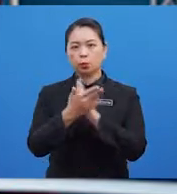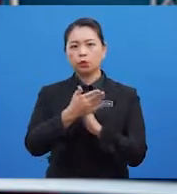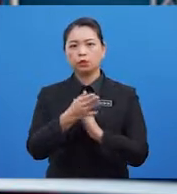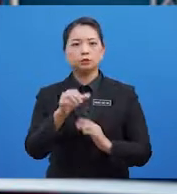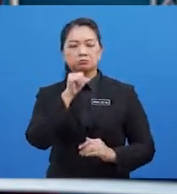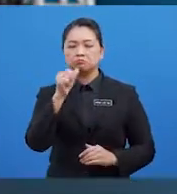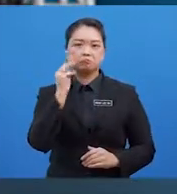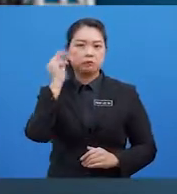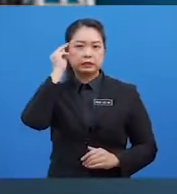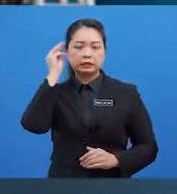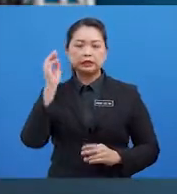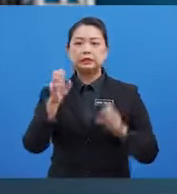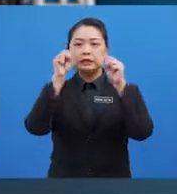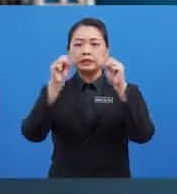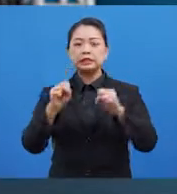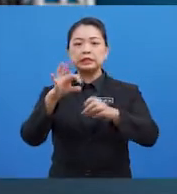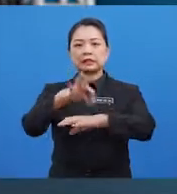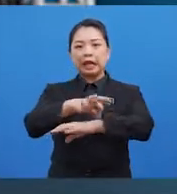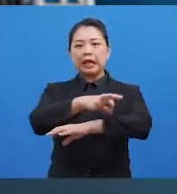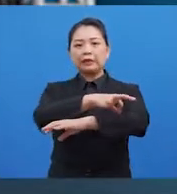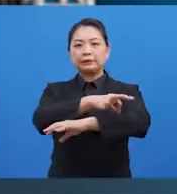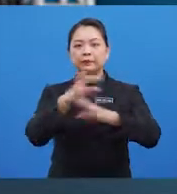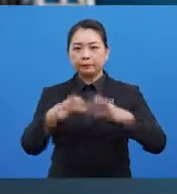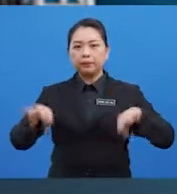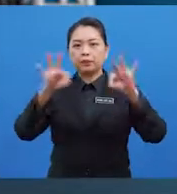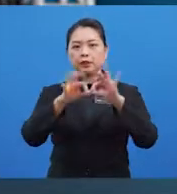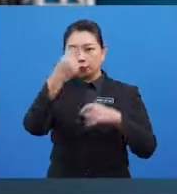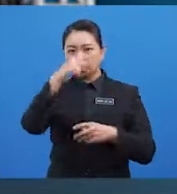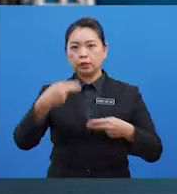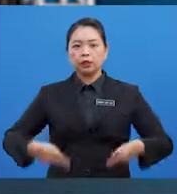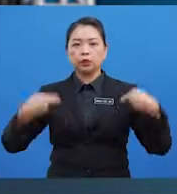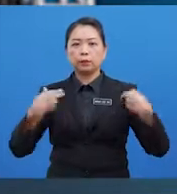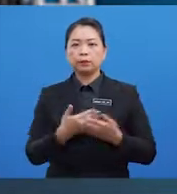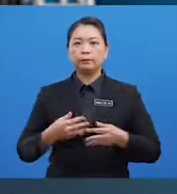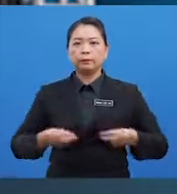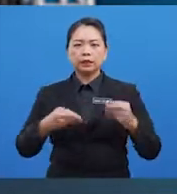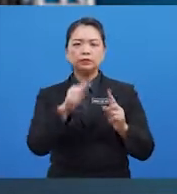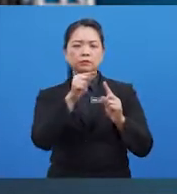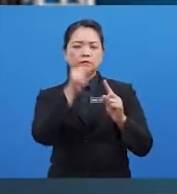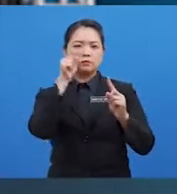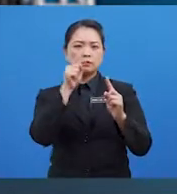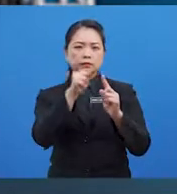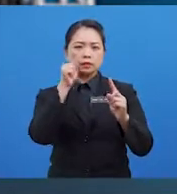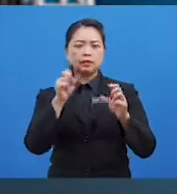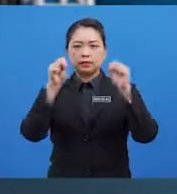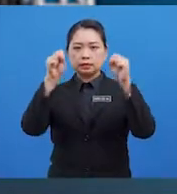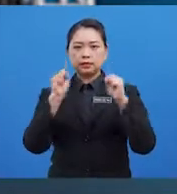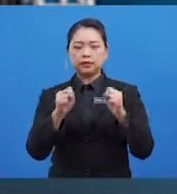Ketidakmatangan Sistem sarah Ia penting Untuk Intiar Hidup bayi Bagi merangsang Sistem sarah Pusat